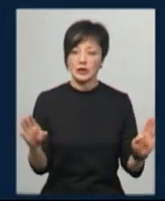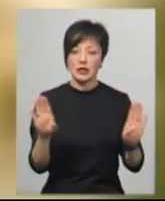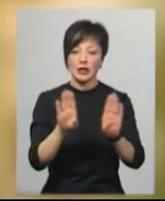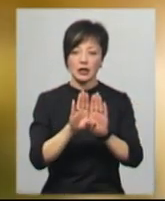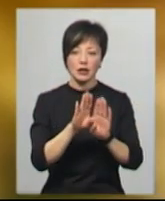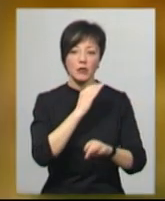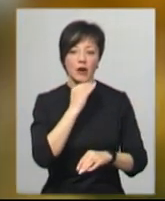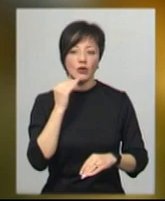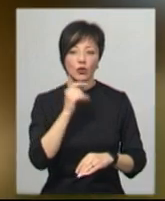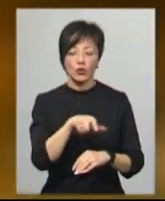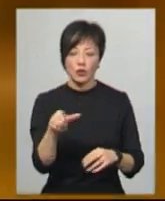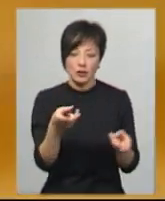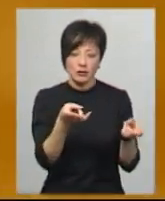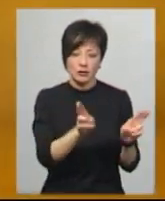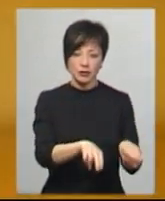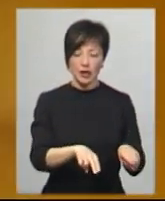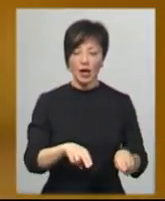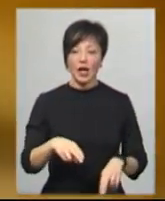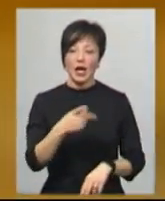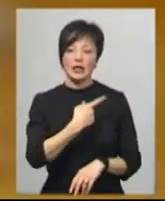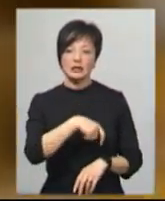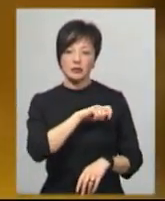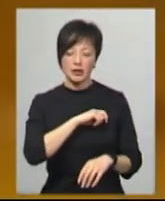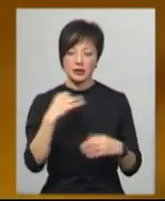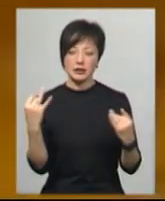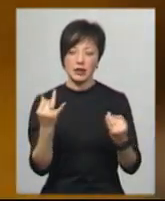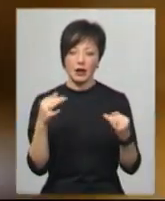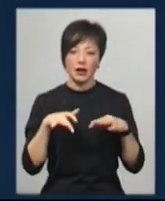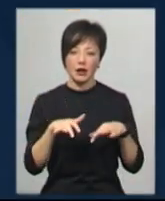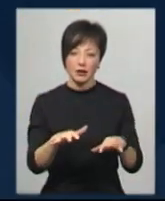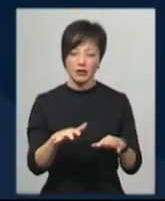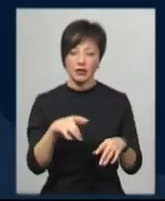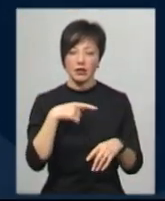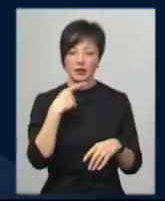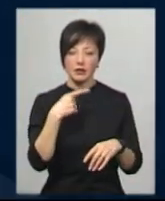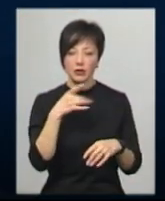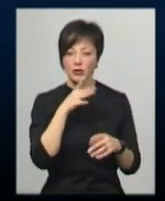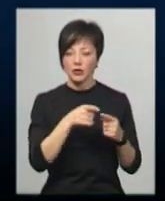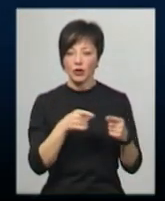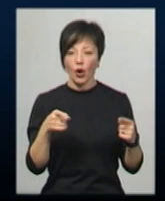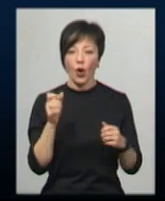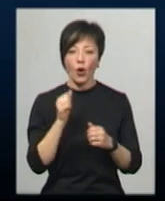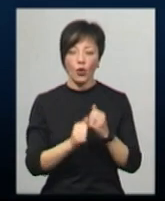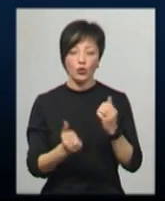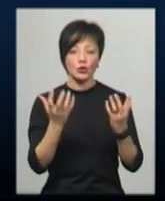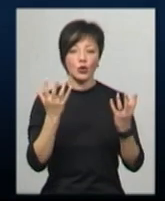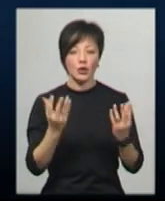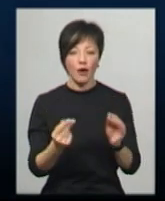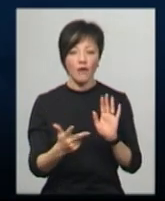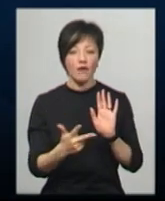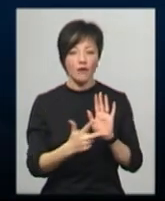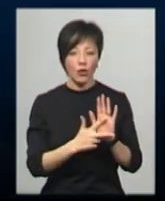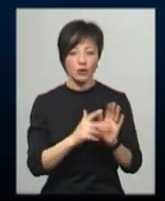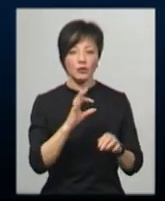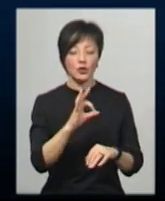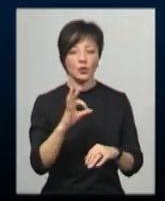людей повертали. В Іспані запровадили цікавий флешмоб під час карантину. Діються Вадим. Кожного дня в 8-й